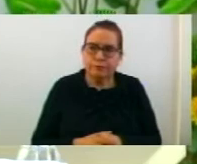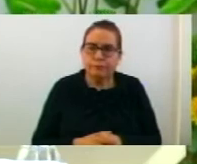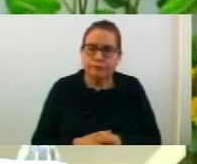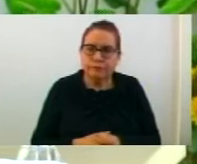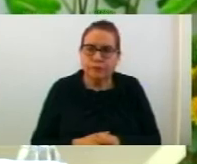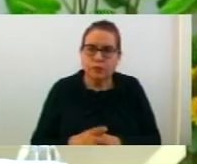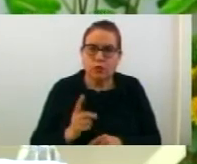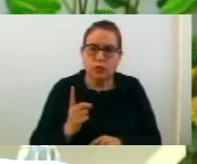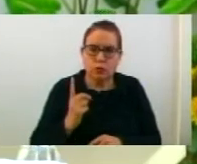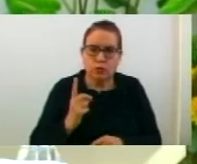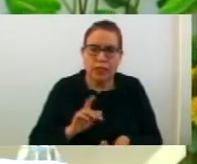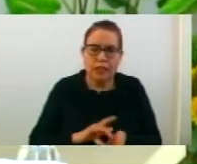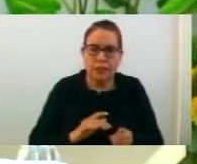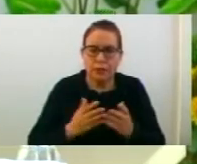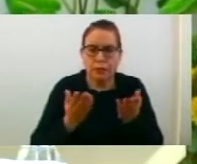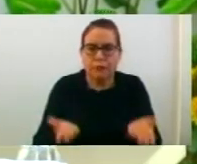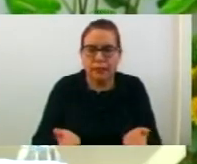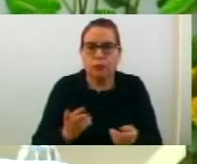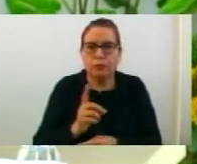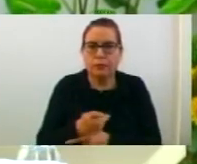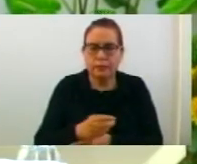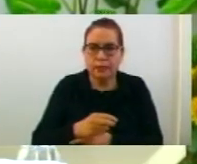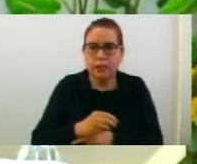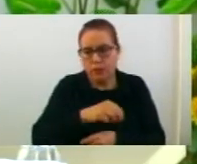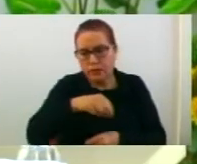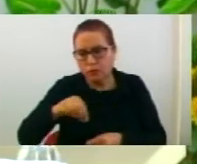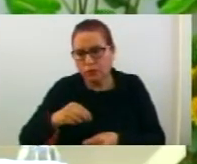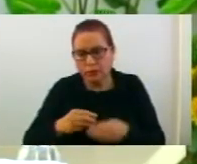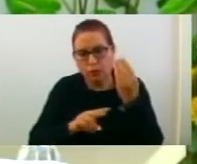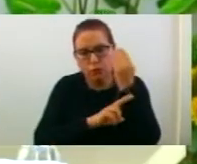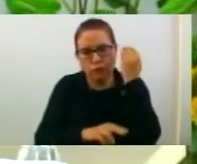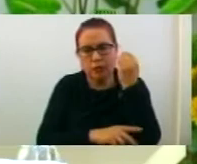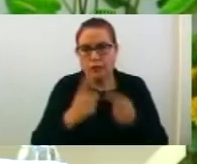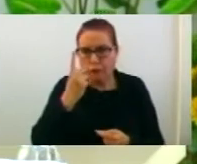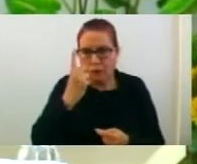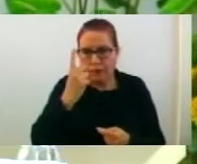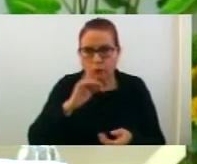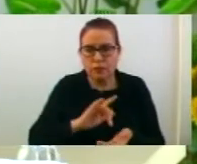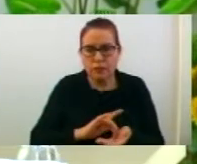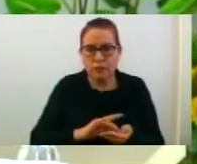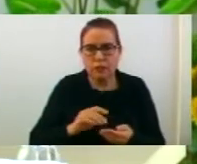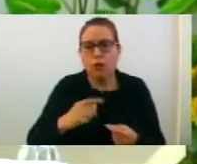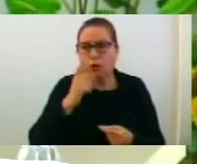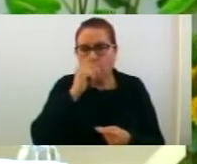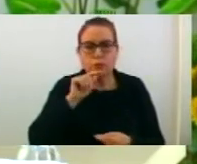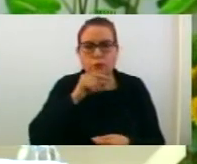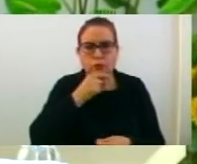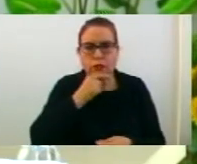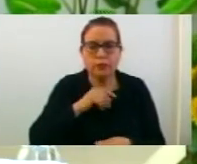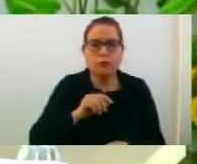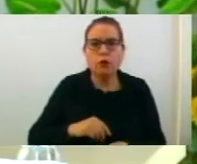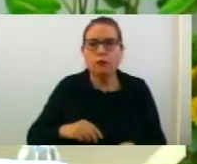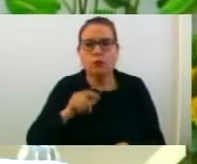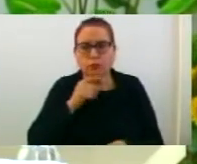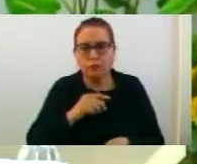Точка број 1. Предлог план за запишување на ученици во първа година во средните общески училисти во Община Струмица